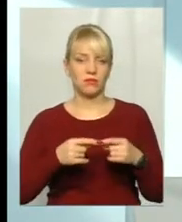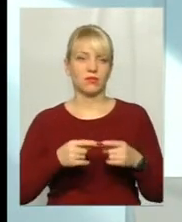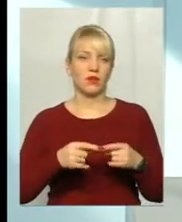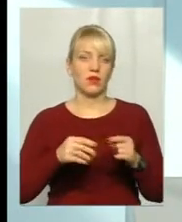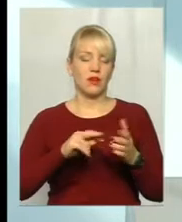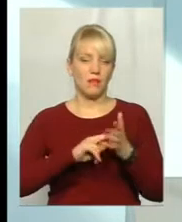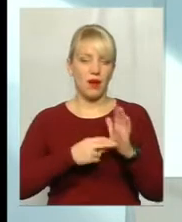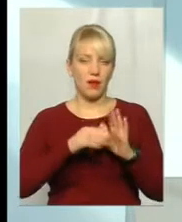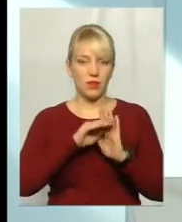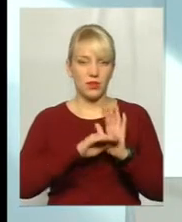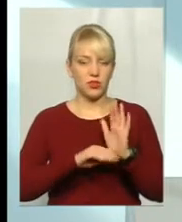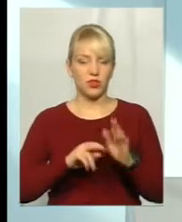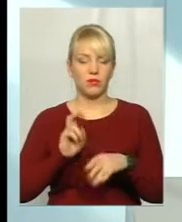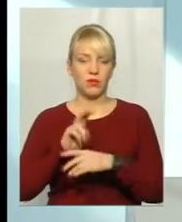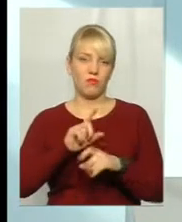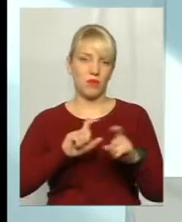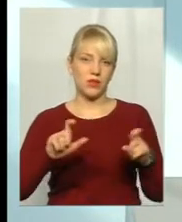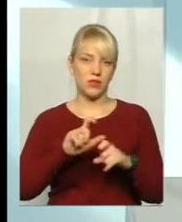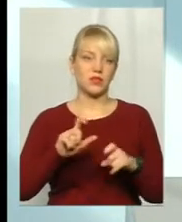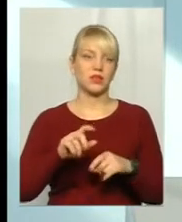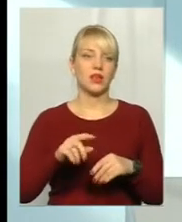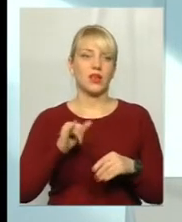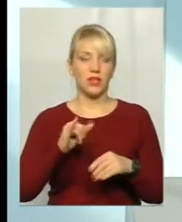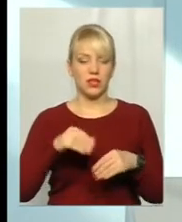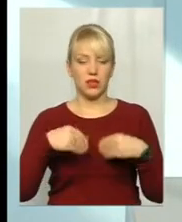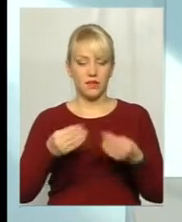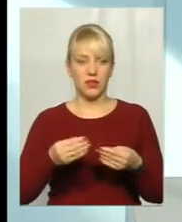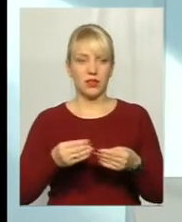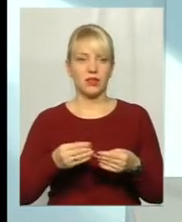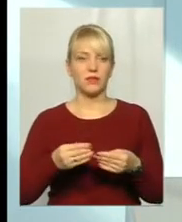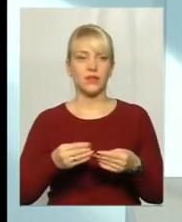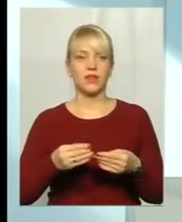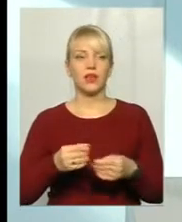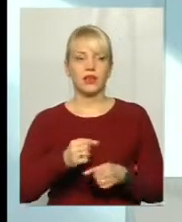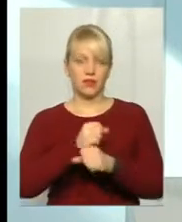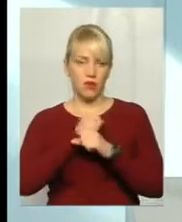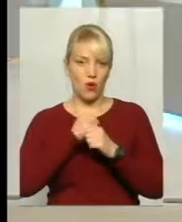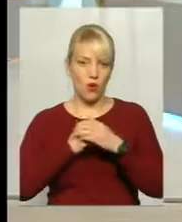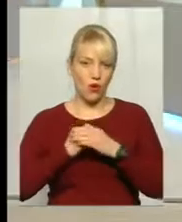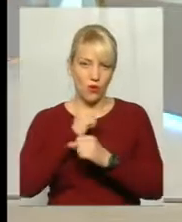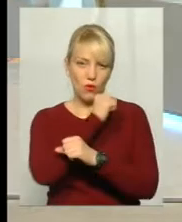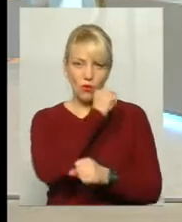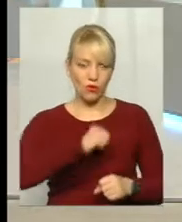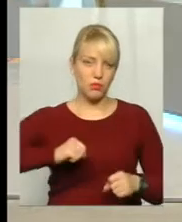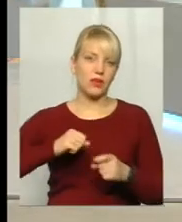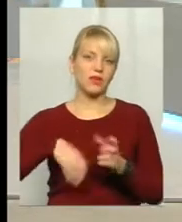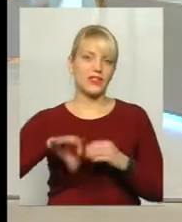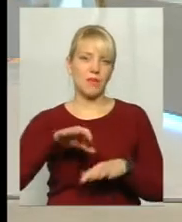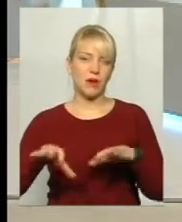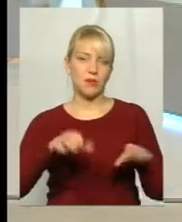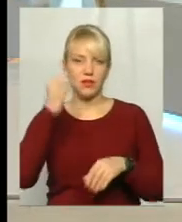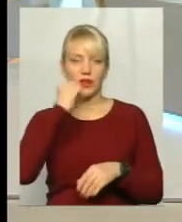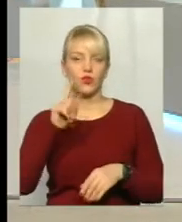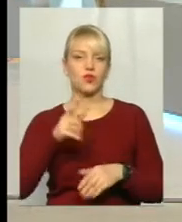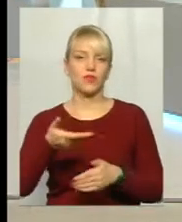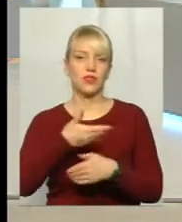на акції і давати сміливий опір усім маніпуляціям. Дякую, дякую, велика пані Лариса, пані Тетяна, що сьогодні